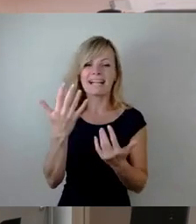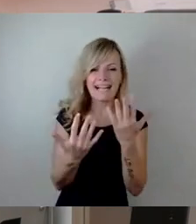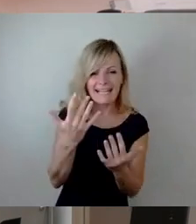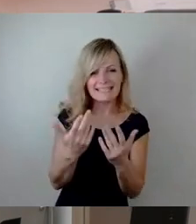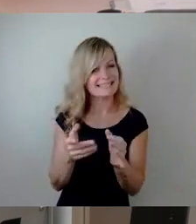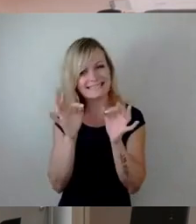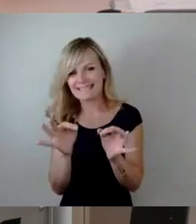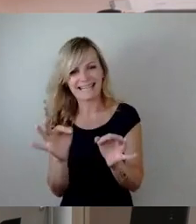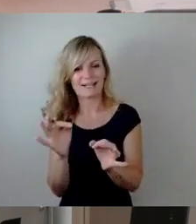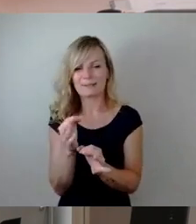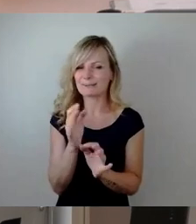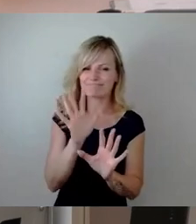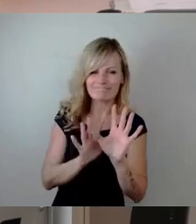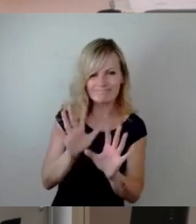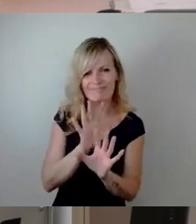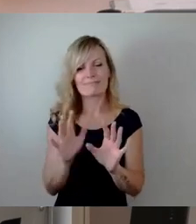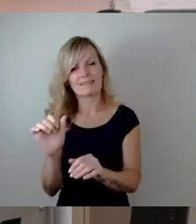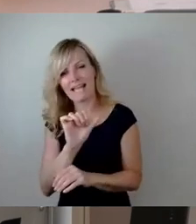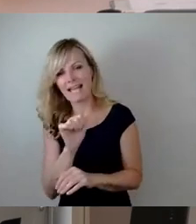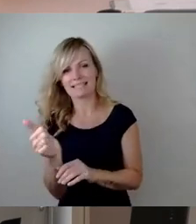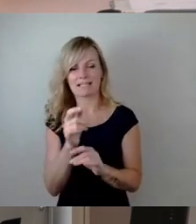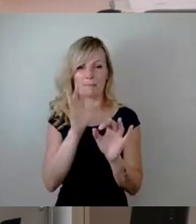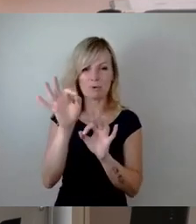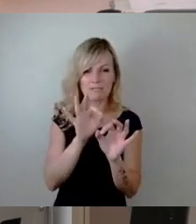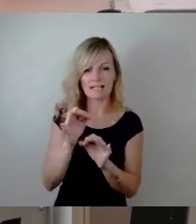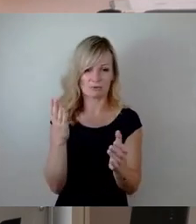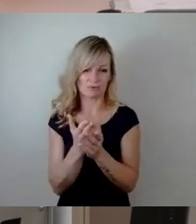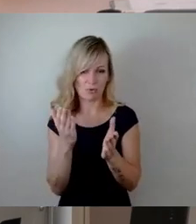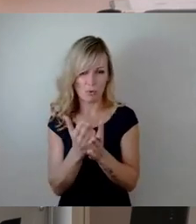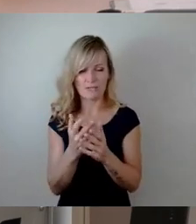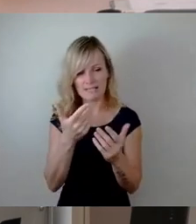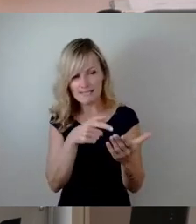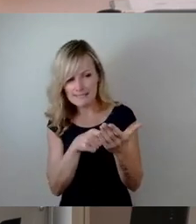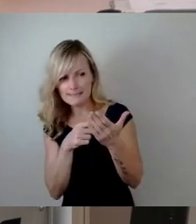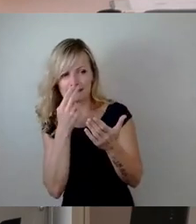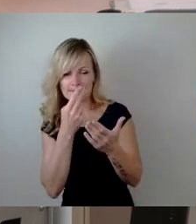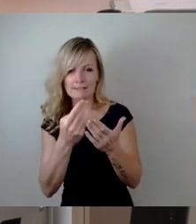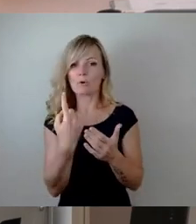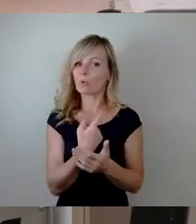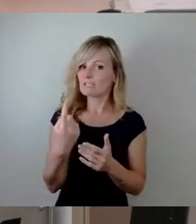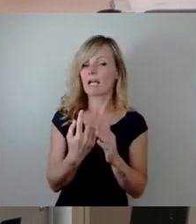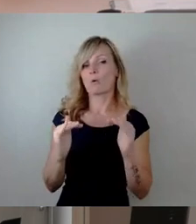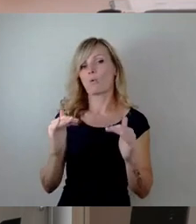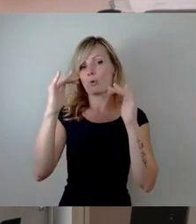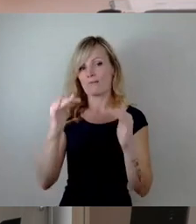Modellierungen, sodass wir uns gerade alle unsere Hochwassermaßnahmen und